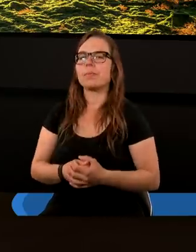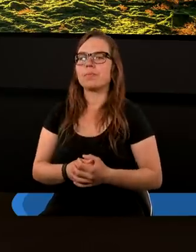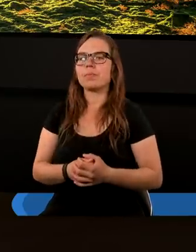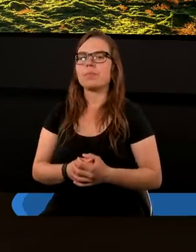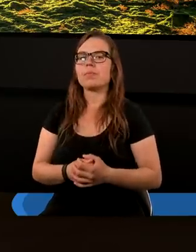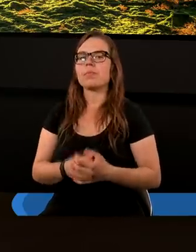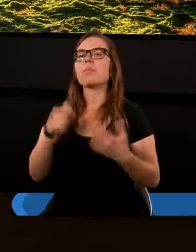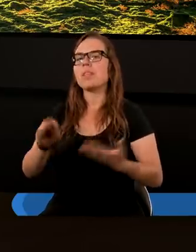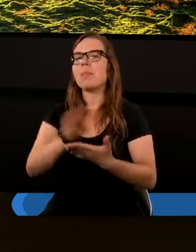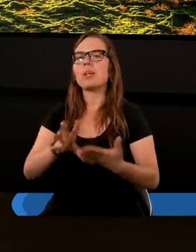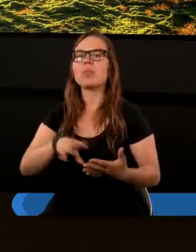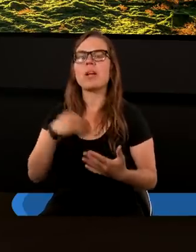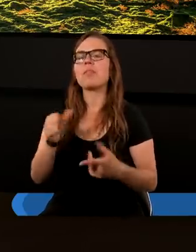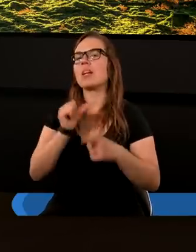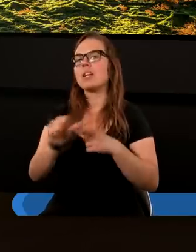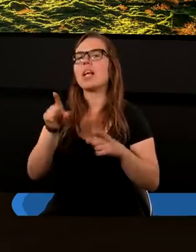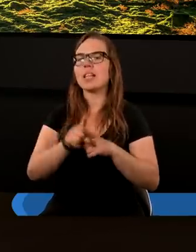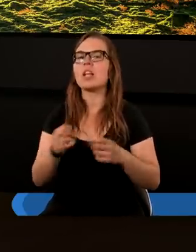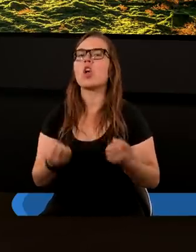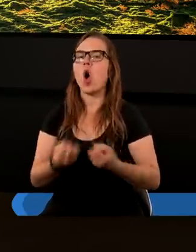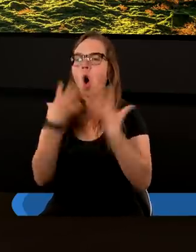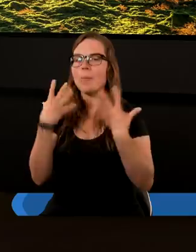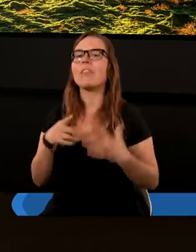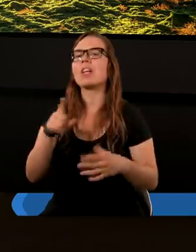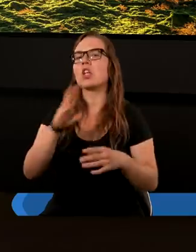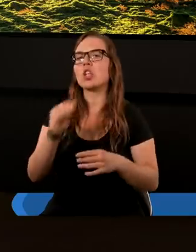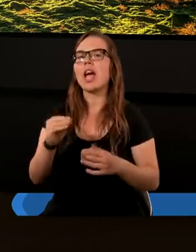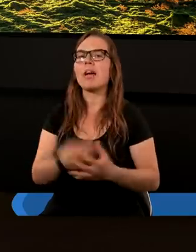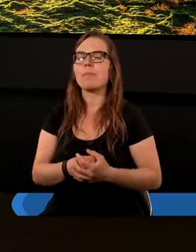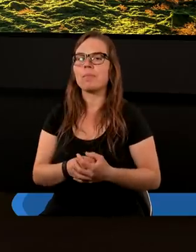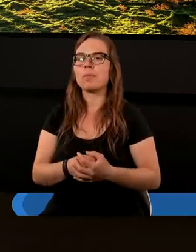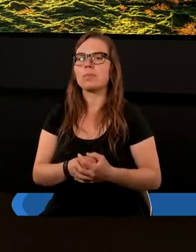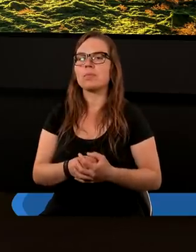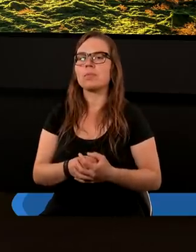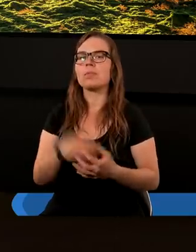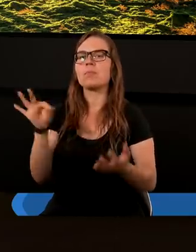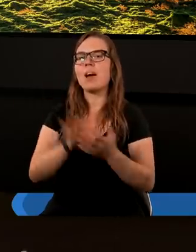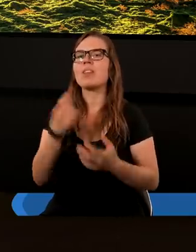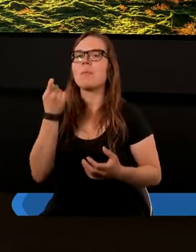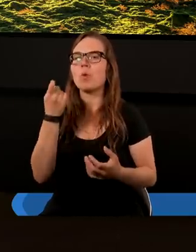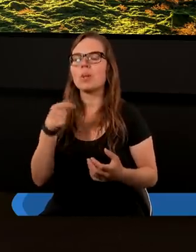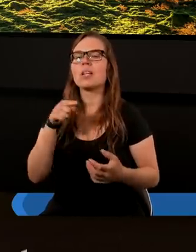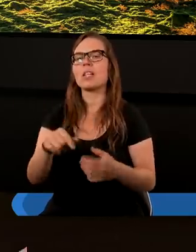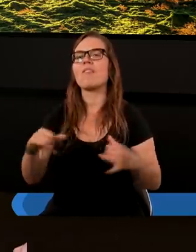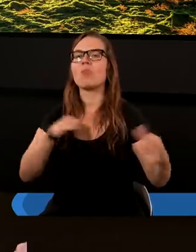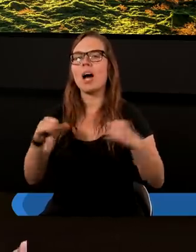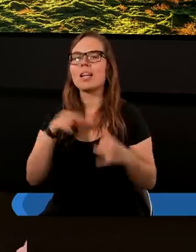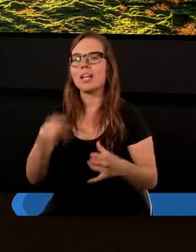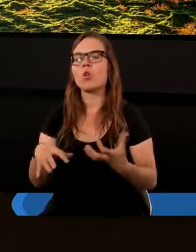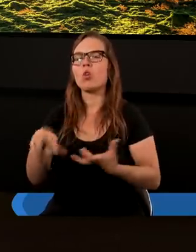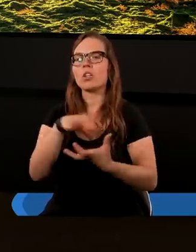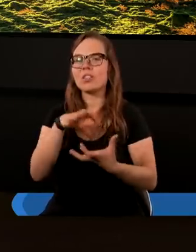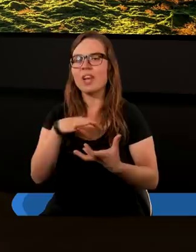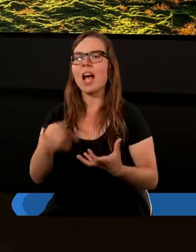W Piśmie Świętym jest też objawione, że w pewnym momencie ten władca tego